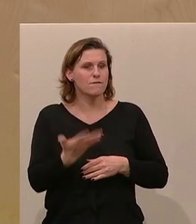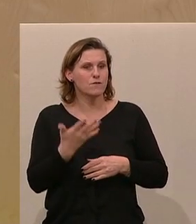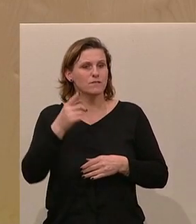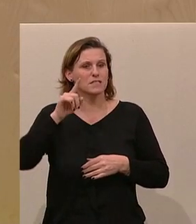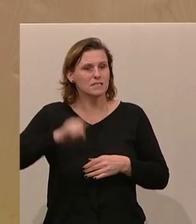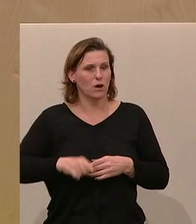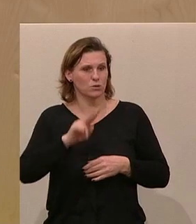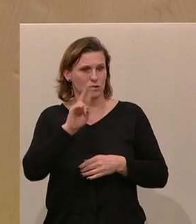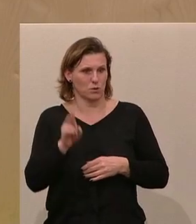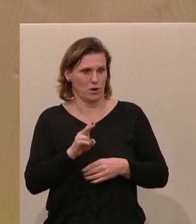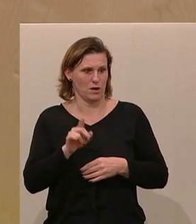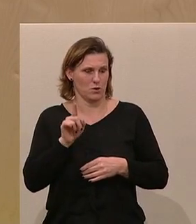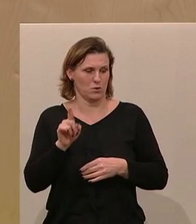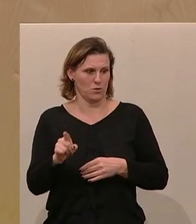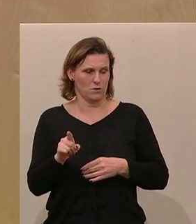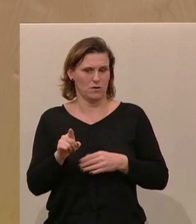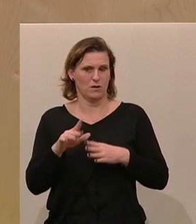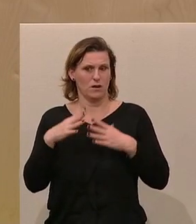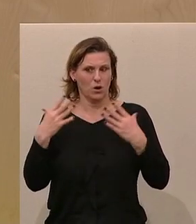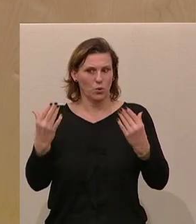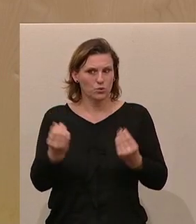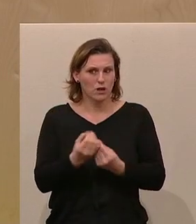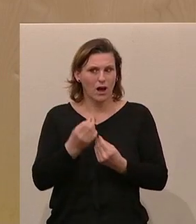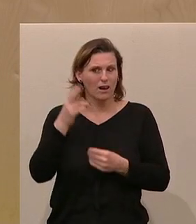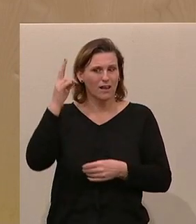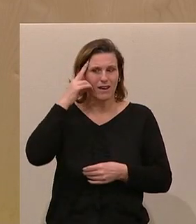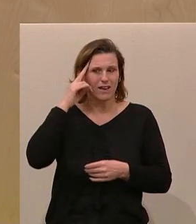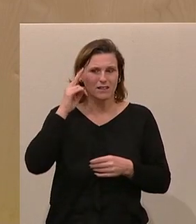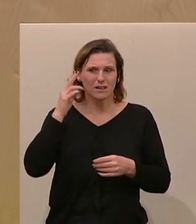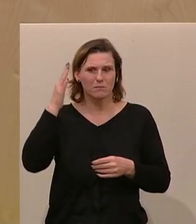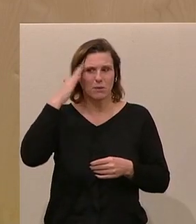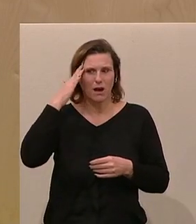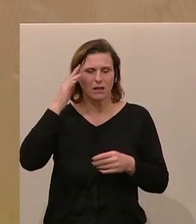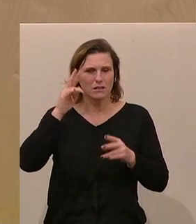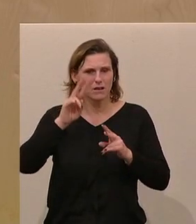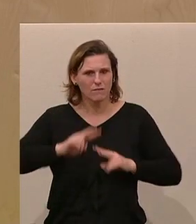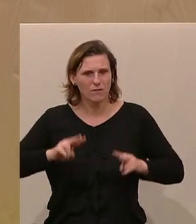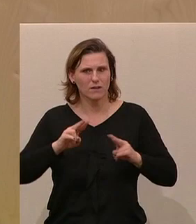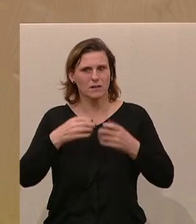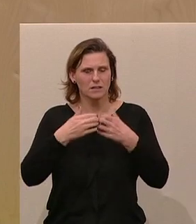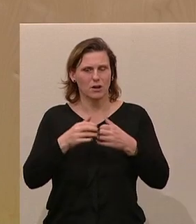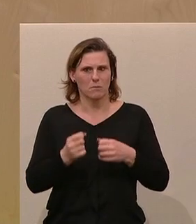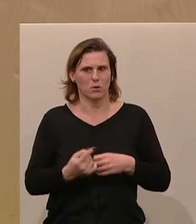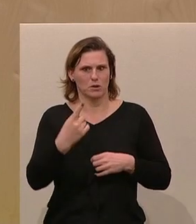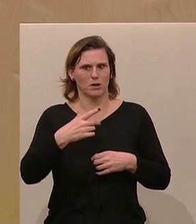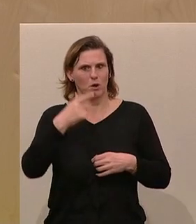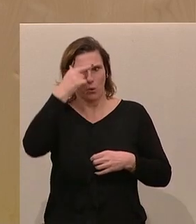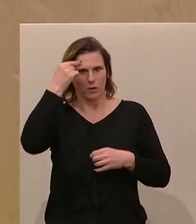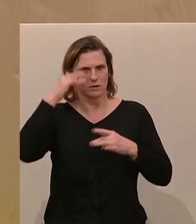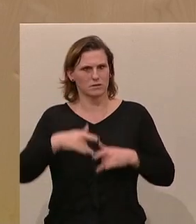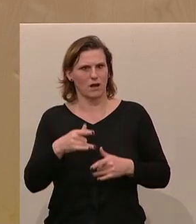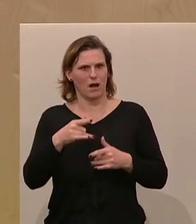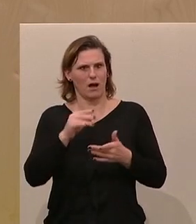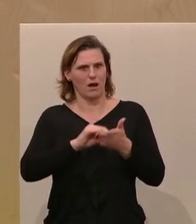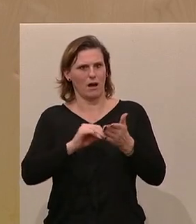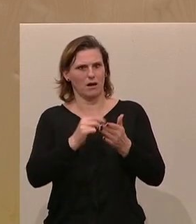.000 Euro. Und alle kennen im bekannten Verwandtenkreis Erzählungen, wo plötzlich Leute am Schalter stehen, die haben